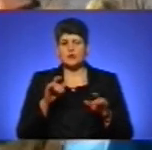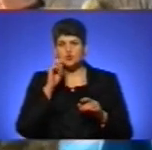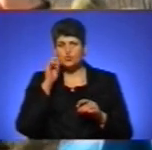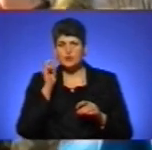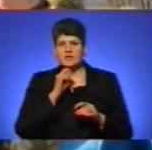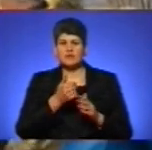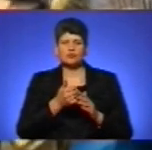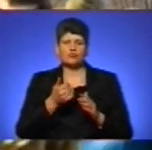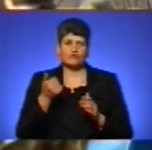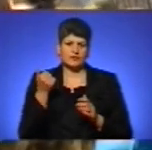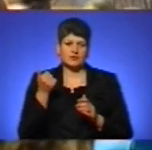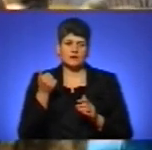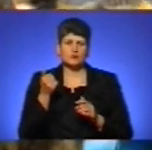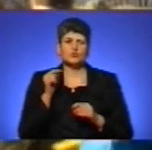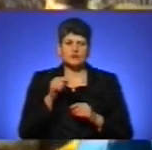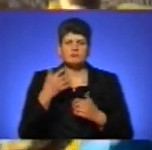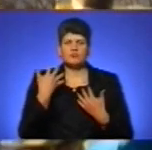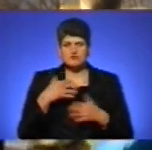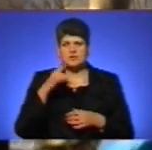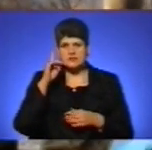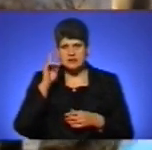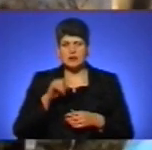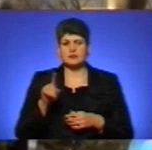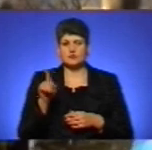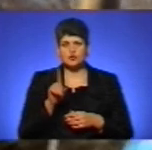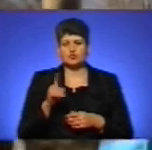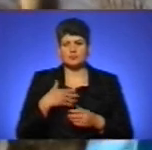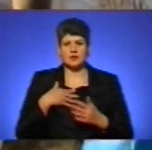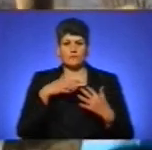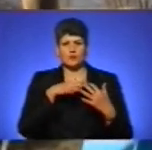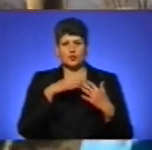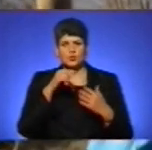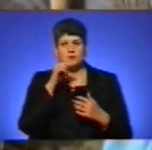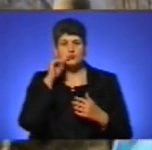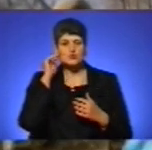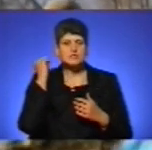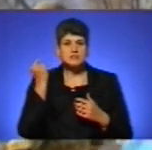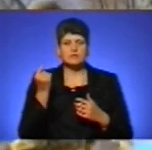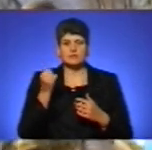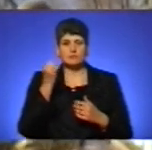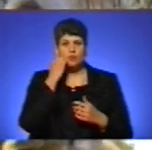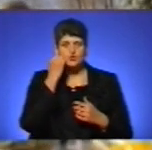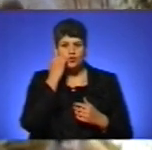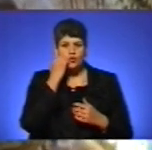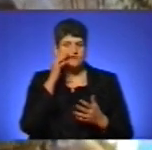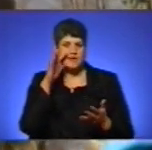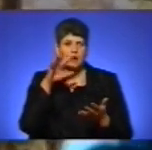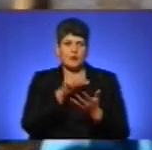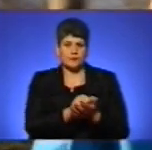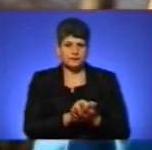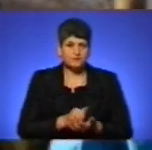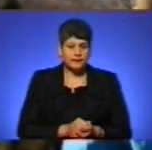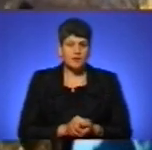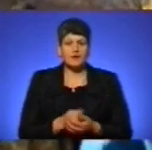від… Вже тоді ми знали, що ми воюємо з Росією, від московського окупанта. Прийшов